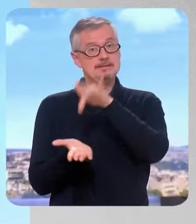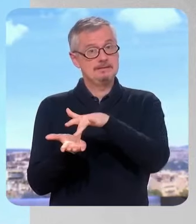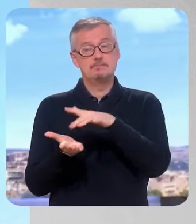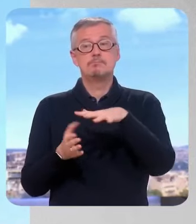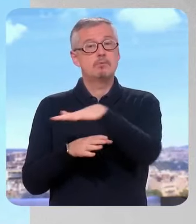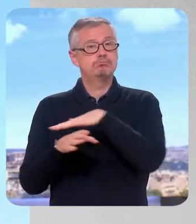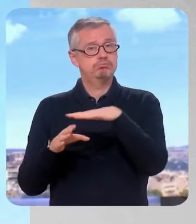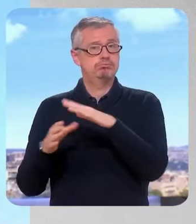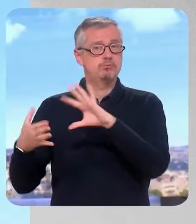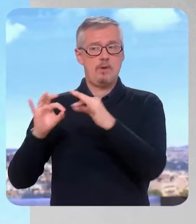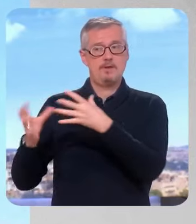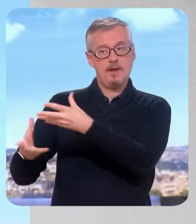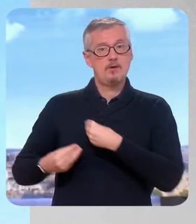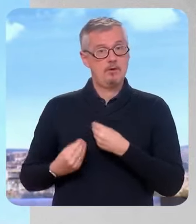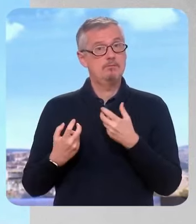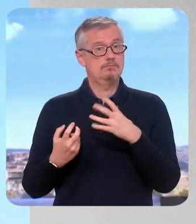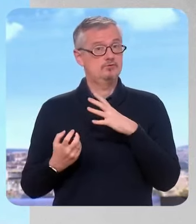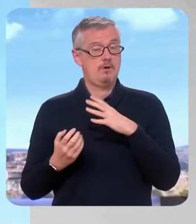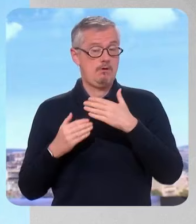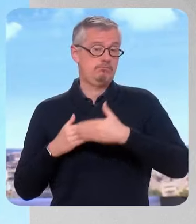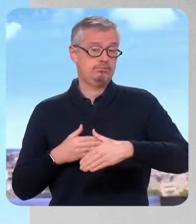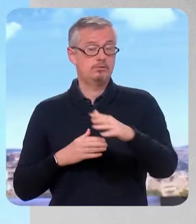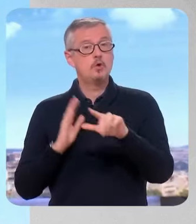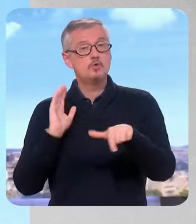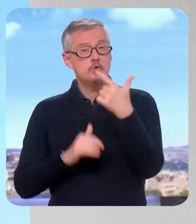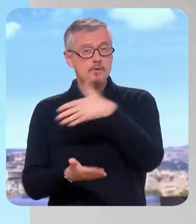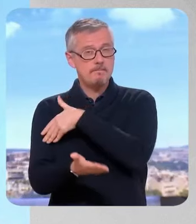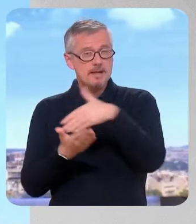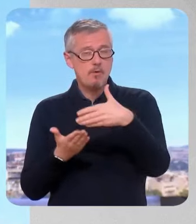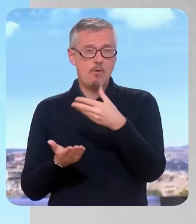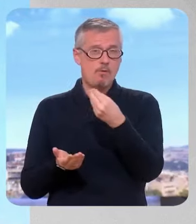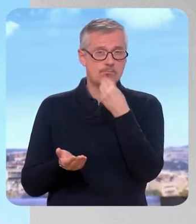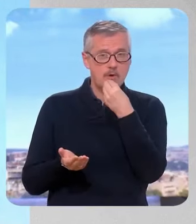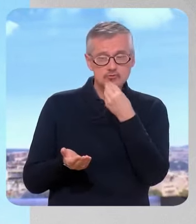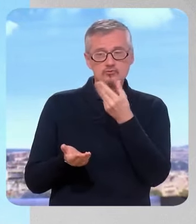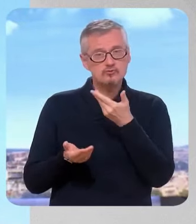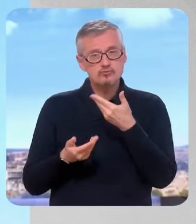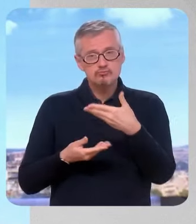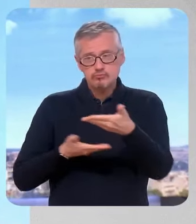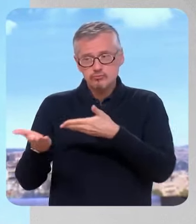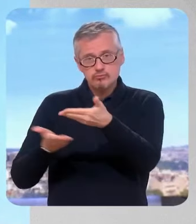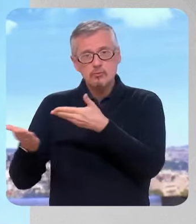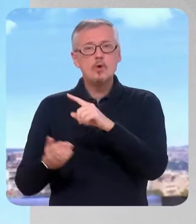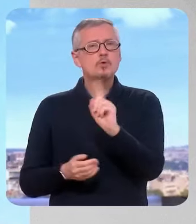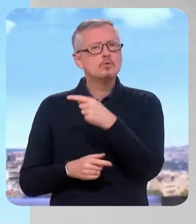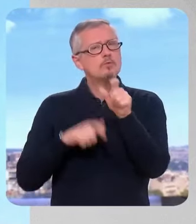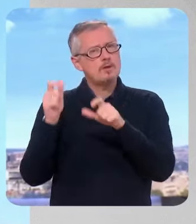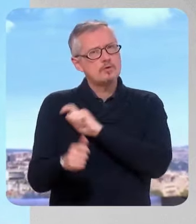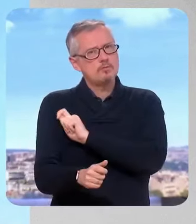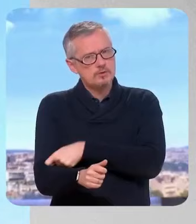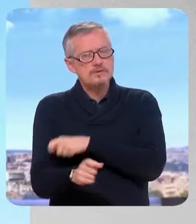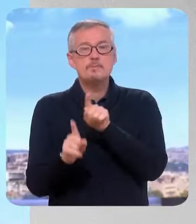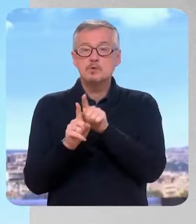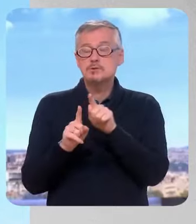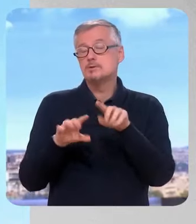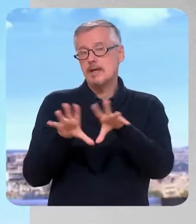Jeux Olympiques, c'est 12 millions de repas qui vont être servis pendant la période des Jeux Olympiques. Les sportifs, leurs accompagnants, les bénévoles, les